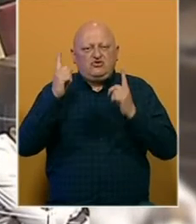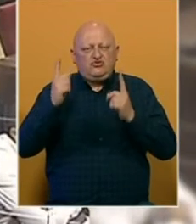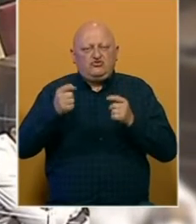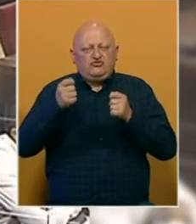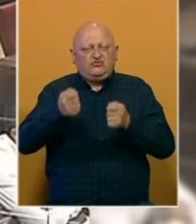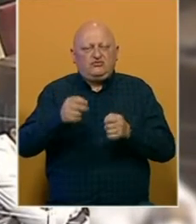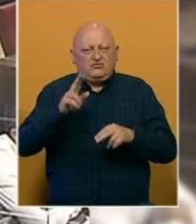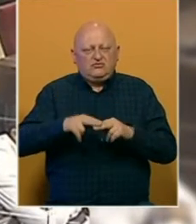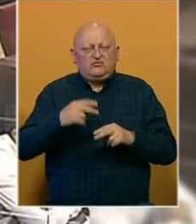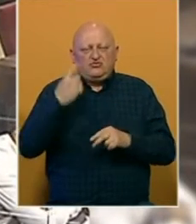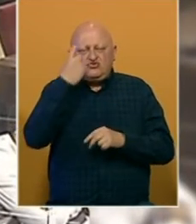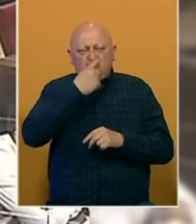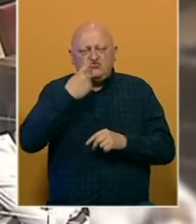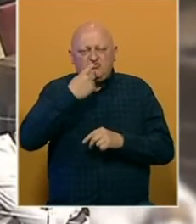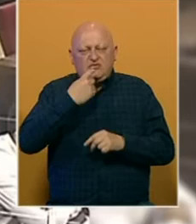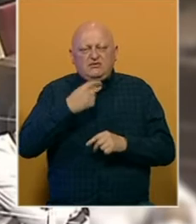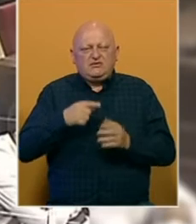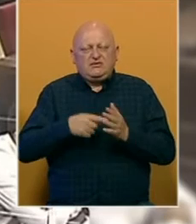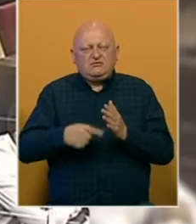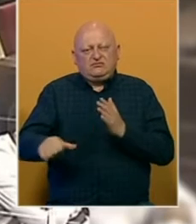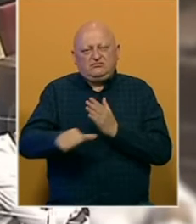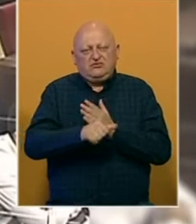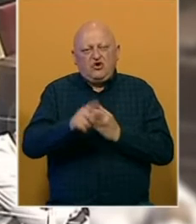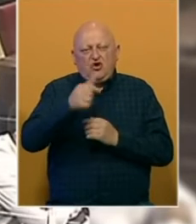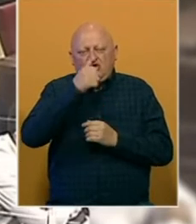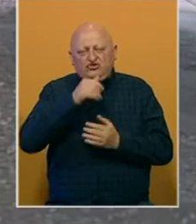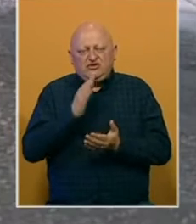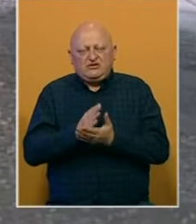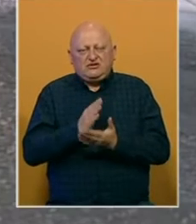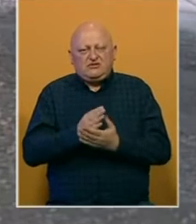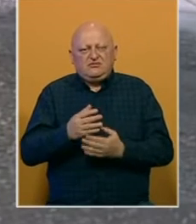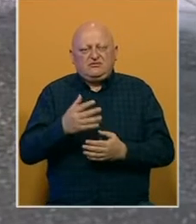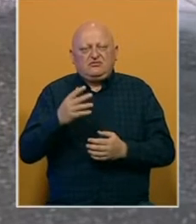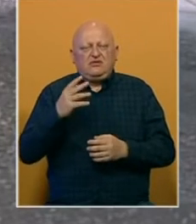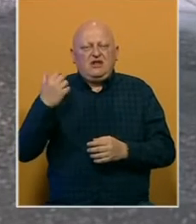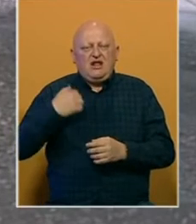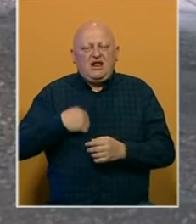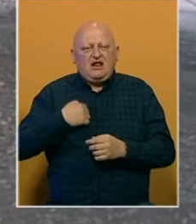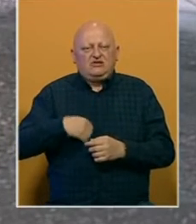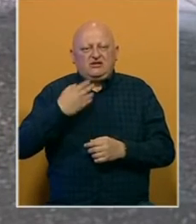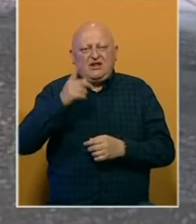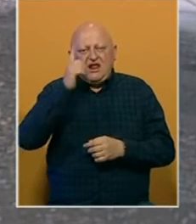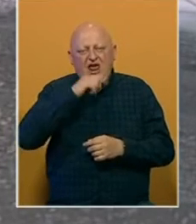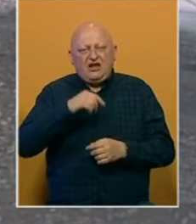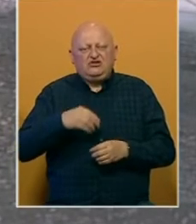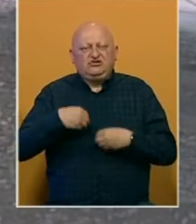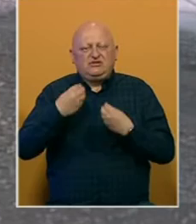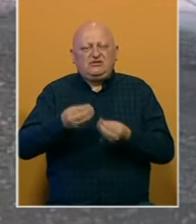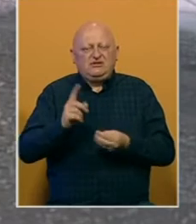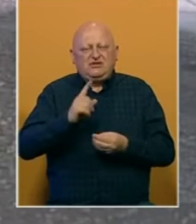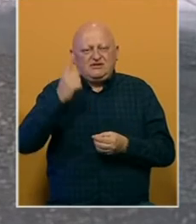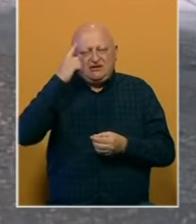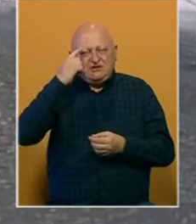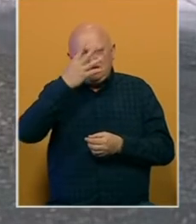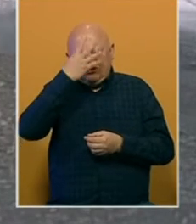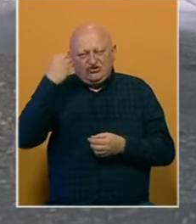BiH postoji osnovana sumnja da je s ciljem prikrivanja onoga što se desilo u Velikoj Aleji na Iliđe dala lažnu izjavu, da se ne sjeća